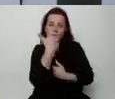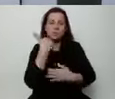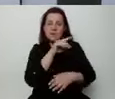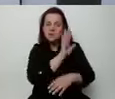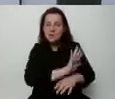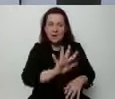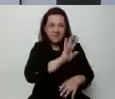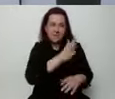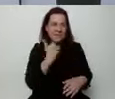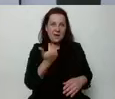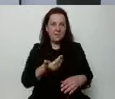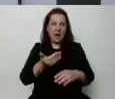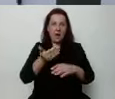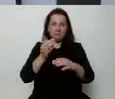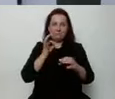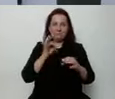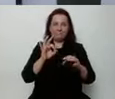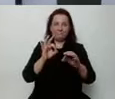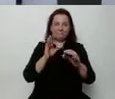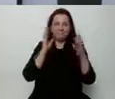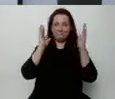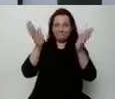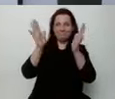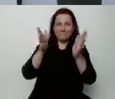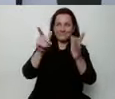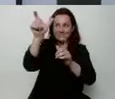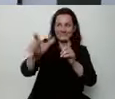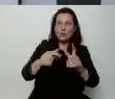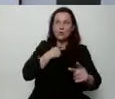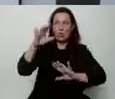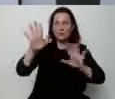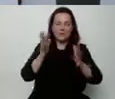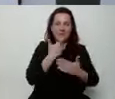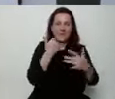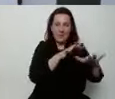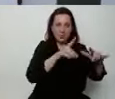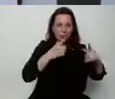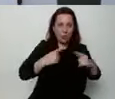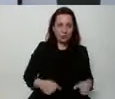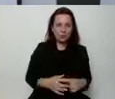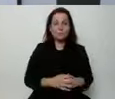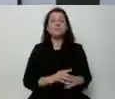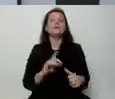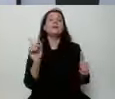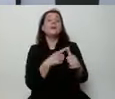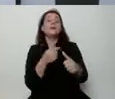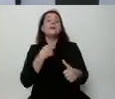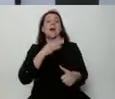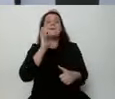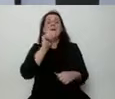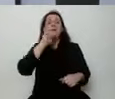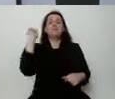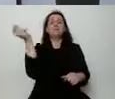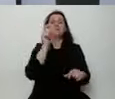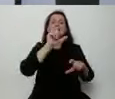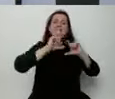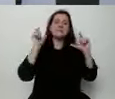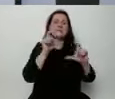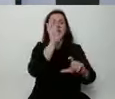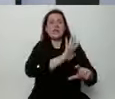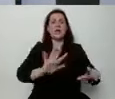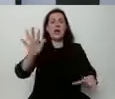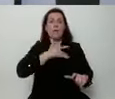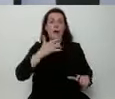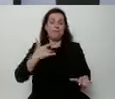nie ma. Jak do nich dotrzeć? Po pierwsze, ja będę jeździł po całej Polsce, dlatego, że trzeba przekonywać wszystkich